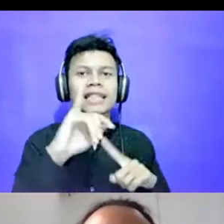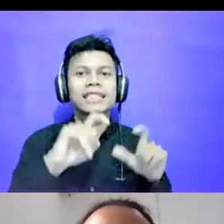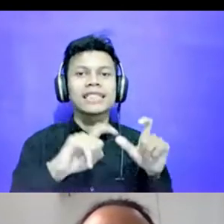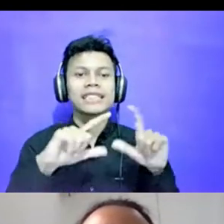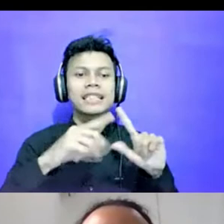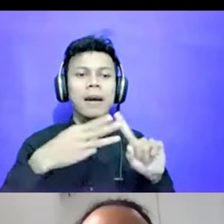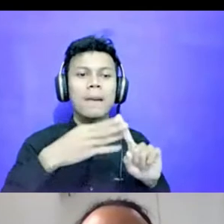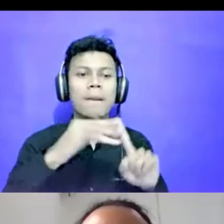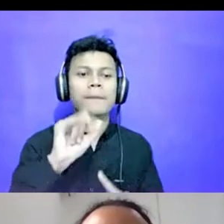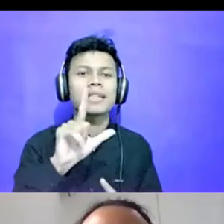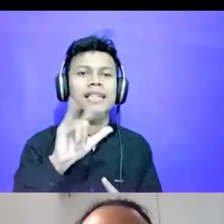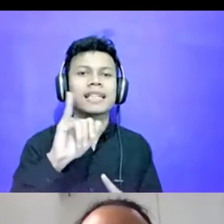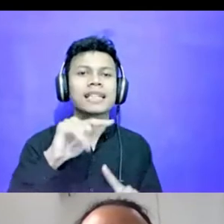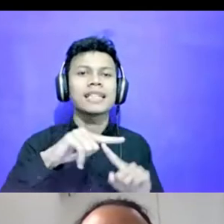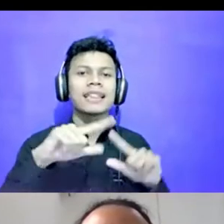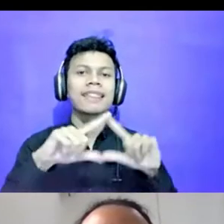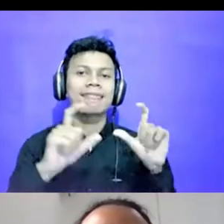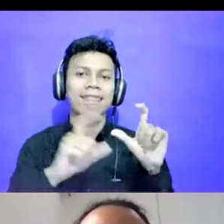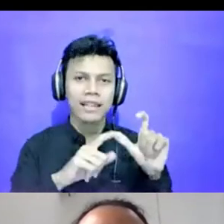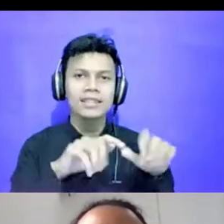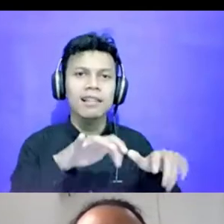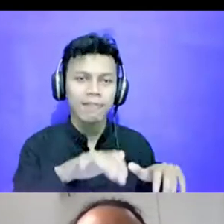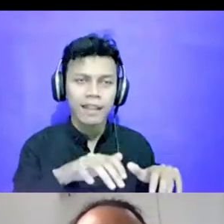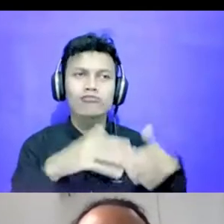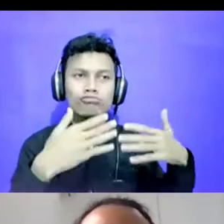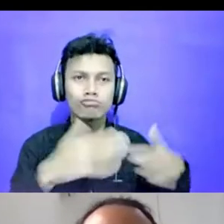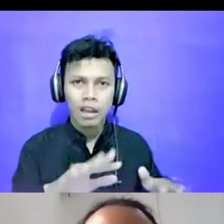Kita Tunggu Prosesnya Memang Agak Lama Ini